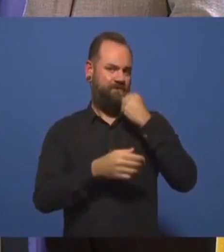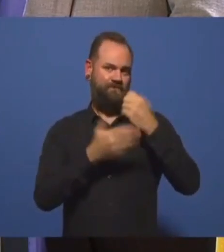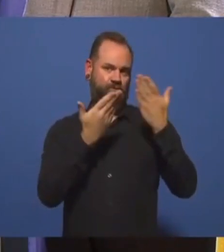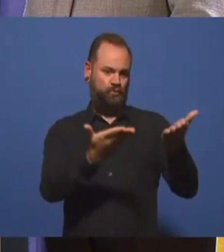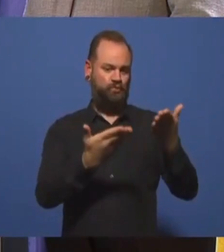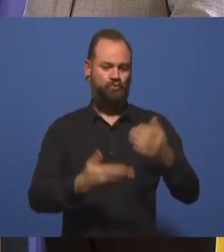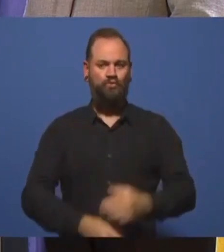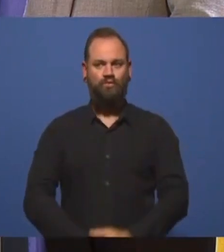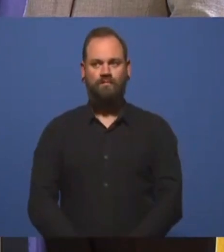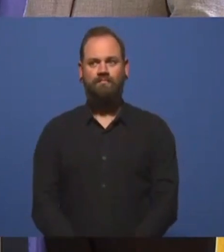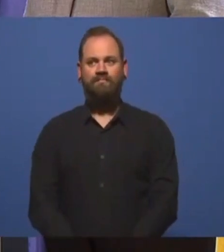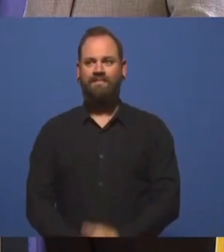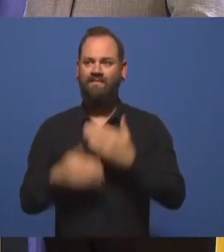Charles. Vielen Dank, Herr Präsident.